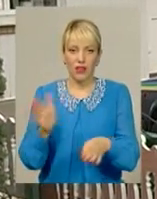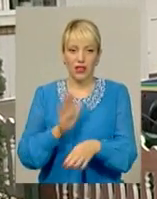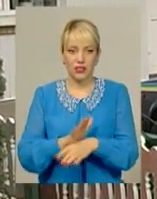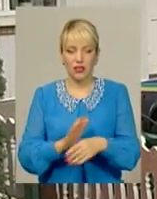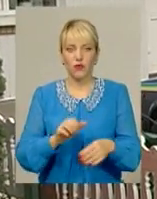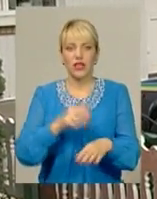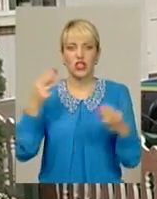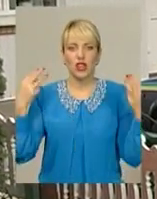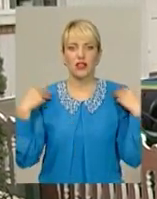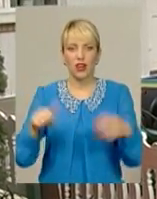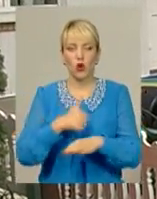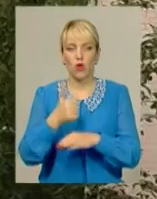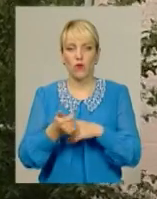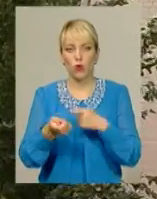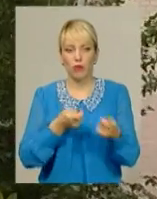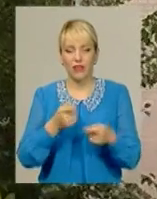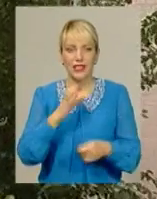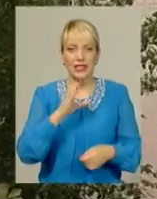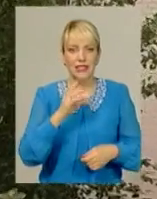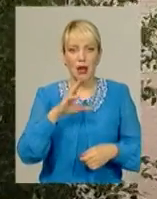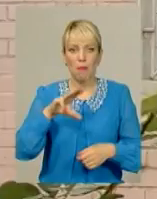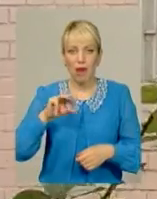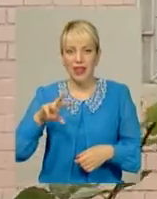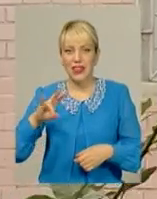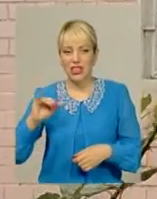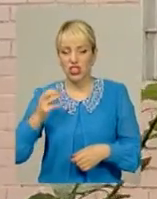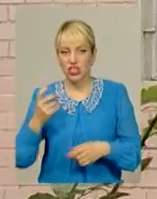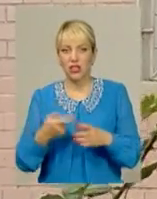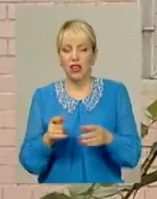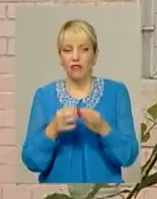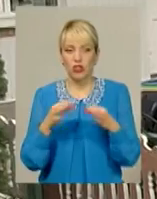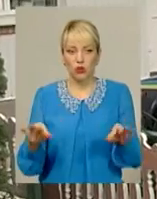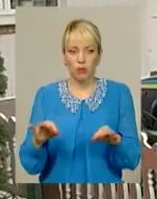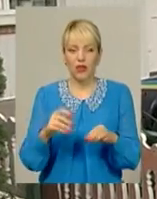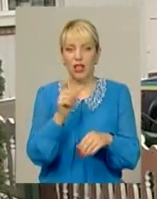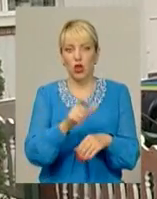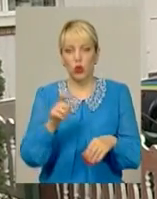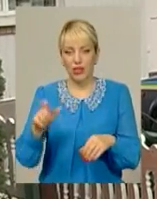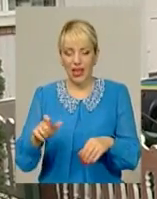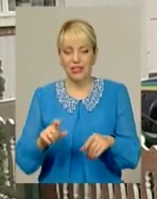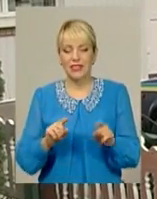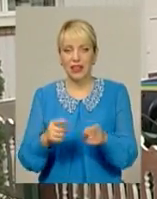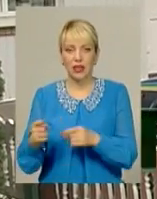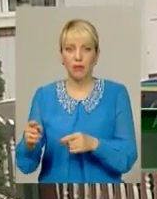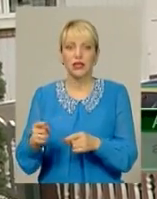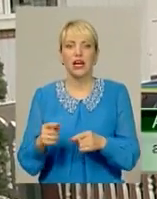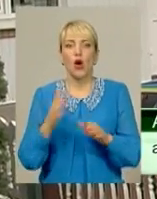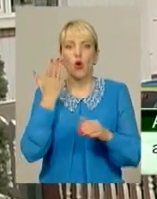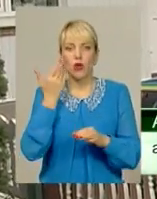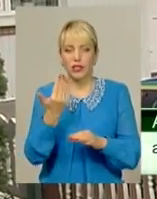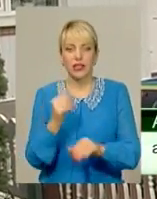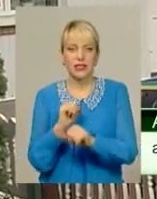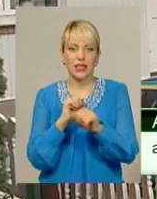управління поліції в Хмельницькій області Семенеша. Відпустили затриманих, коли за них вступились адвокати. Людей, затриманих, учасників